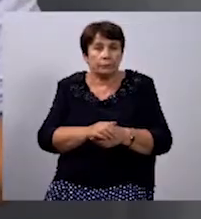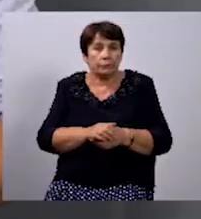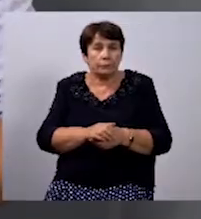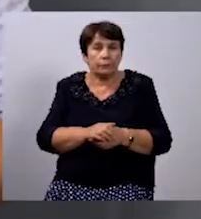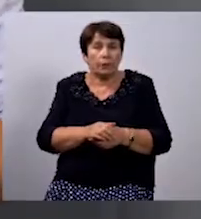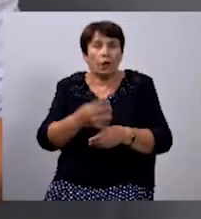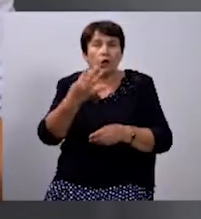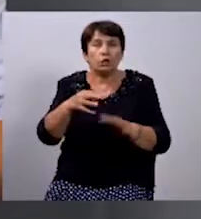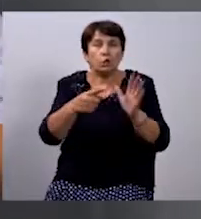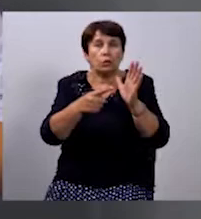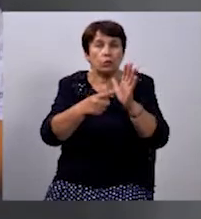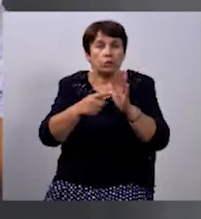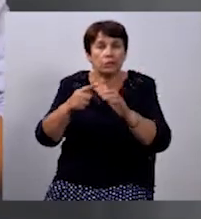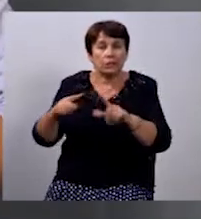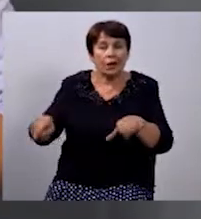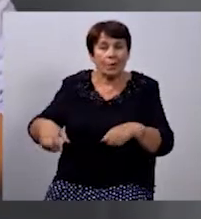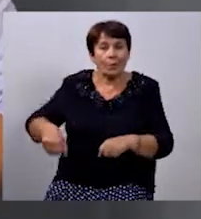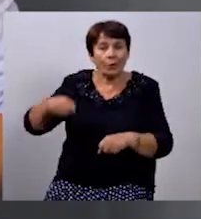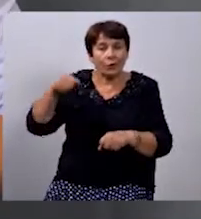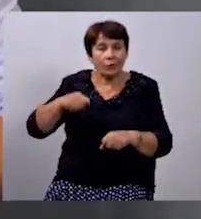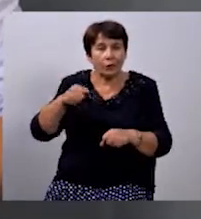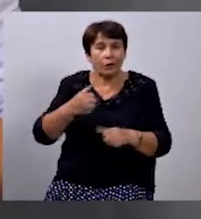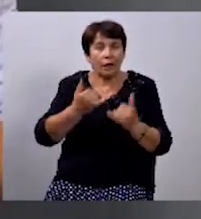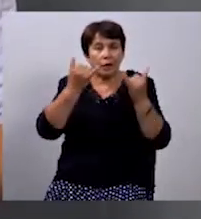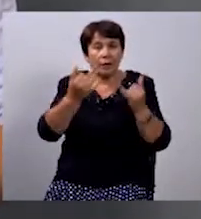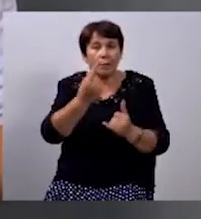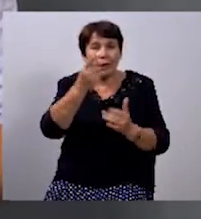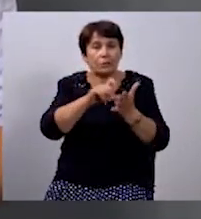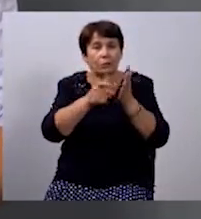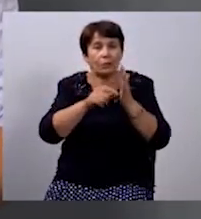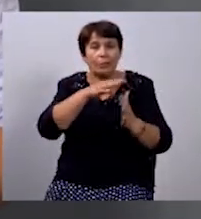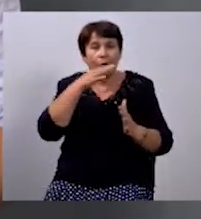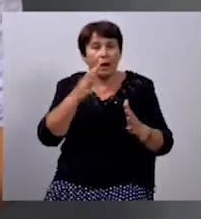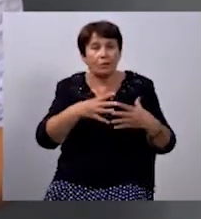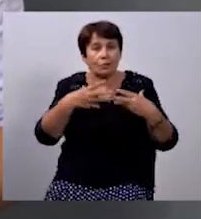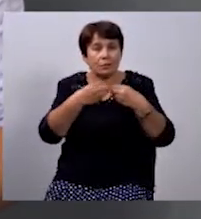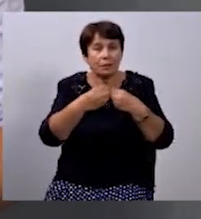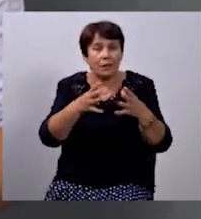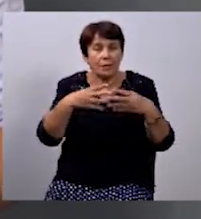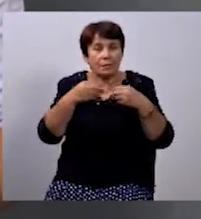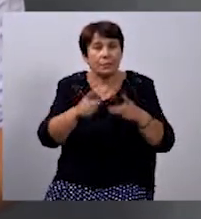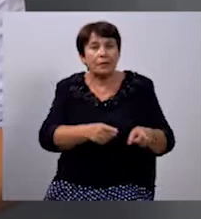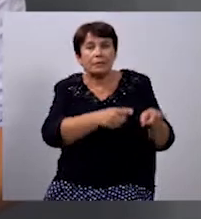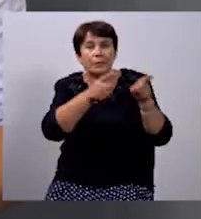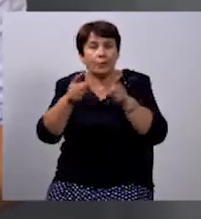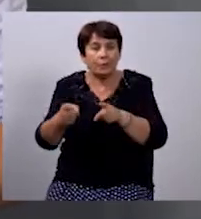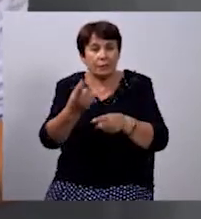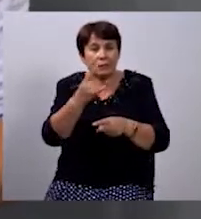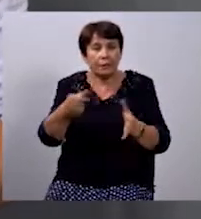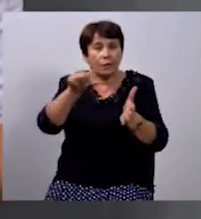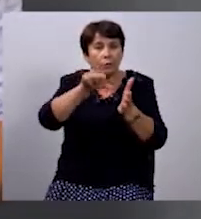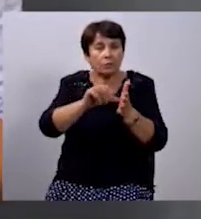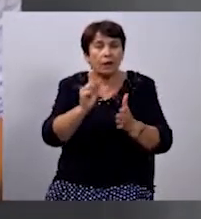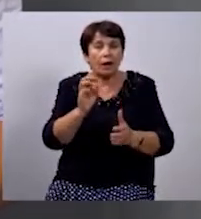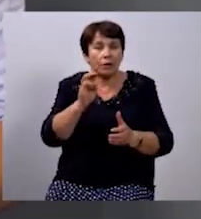46 портфеликів для першокласників із багатодітних, малозабезпечених та сімей переселенців дітей-учасників